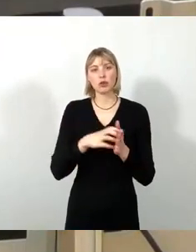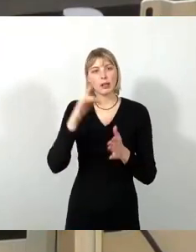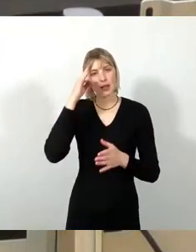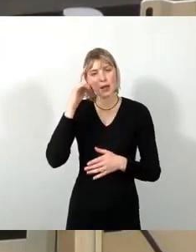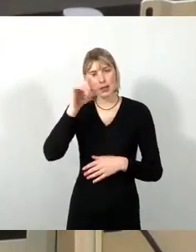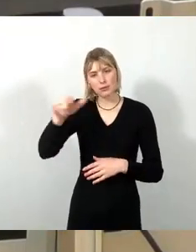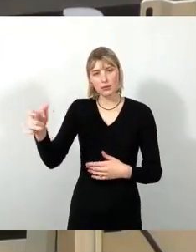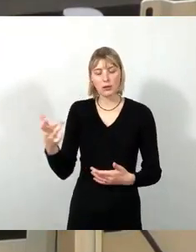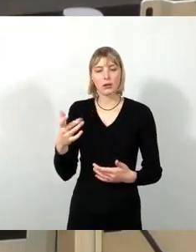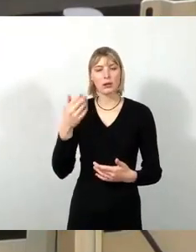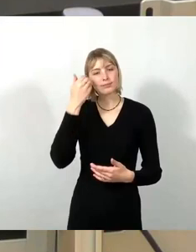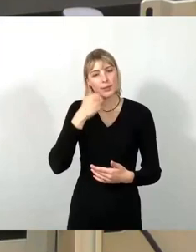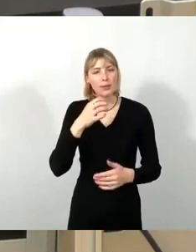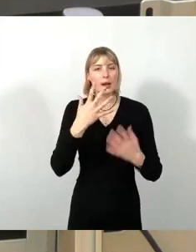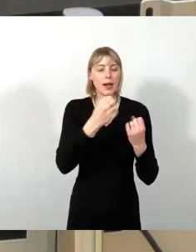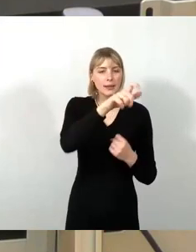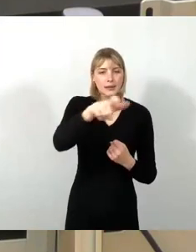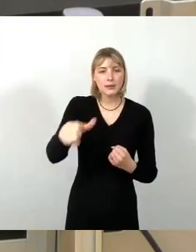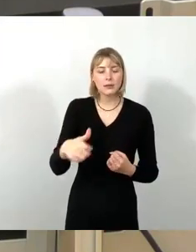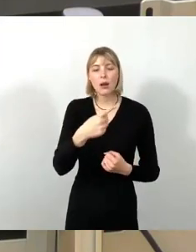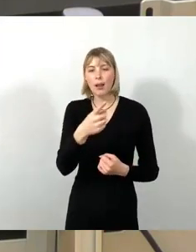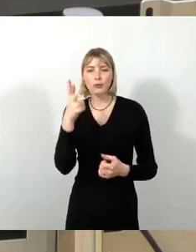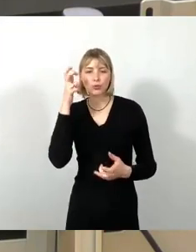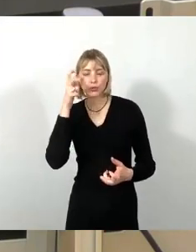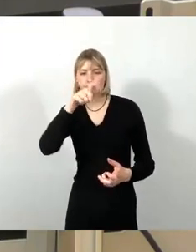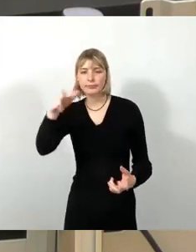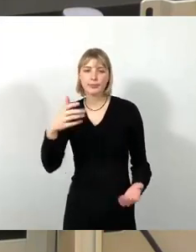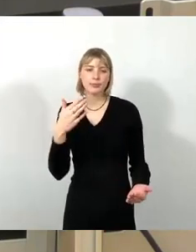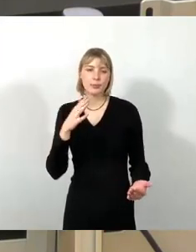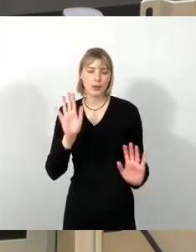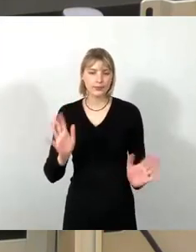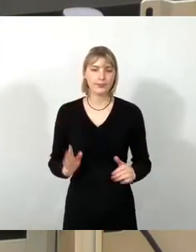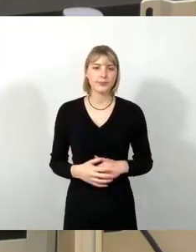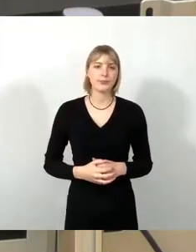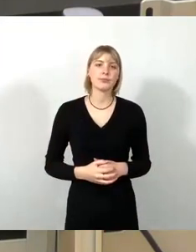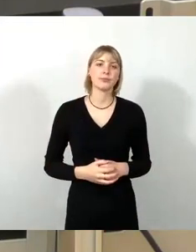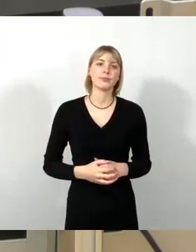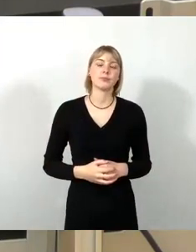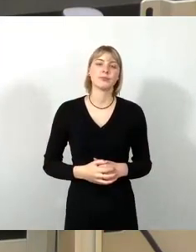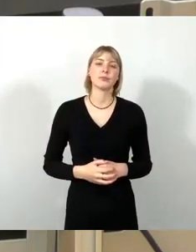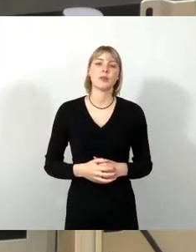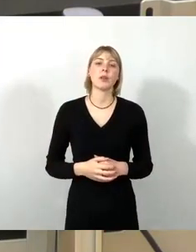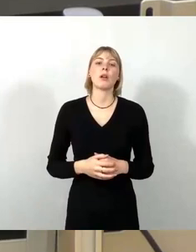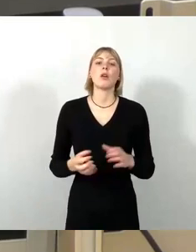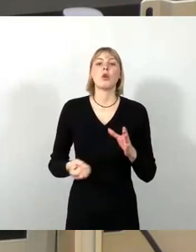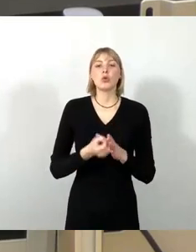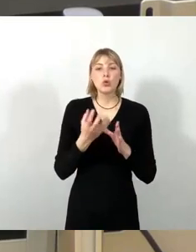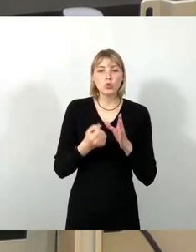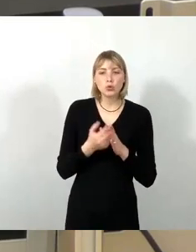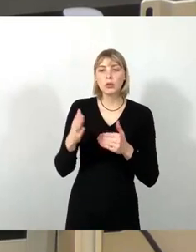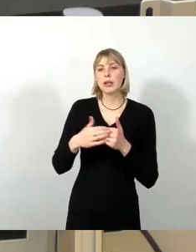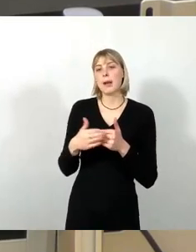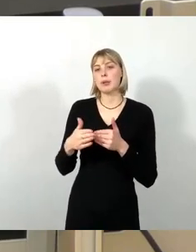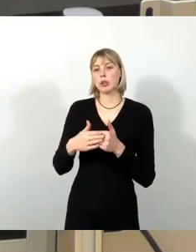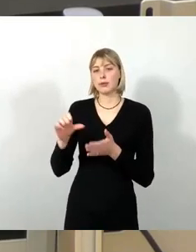und liebe Zuhörende. Kultur- und Nachbarschaftszentrum, vierter Umsetzungsschritt. Wir beschließen also heute